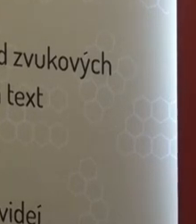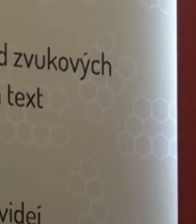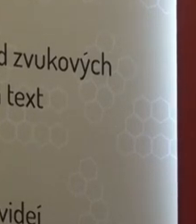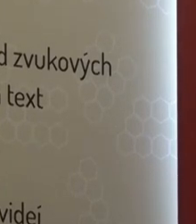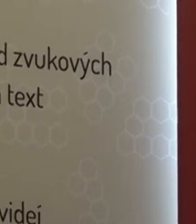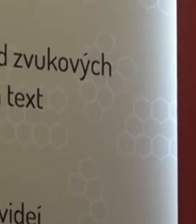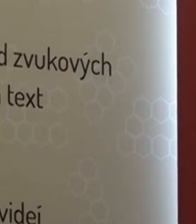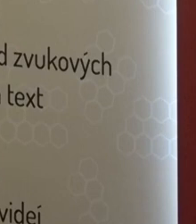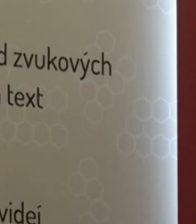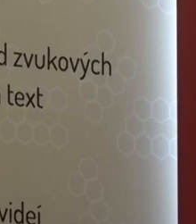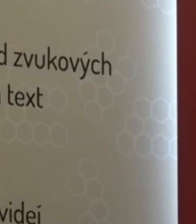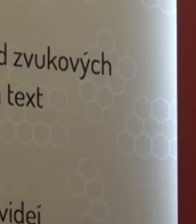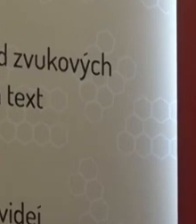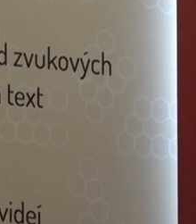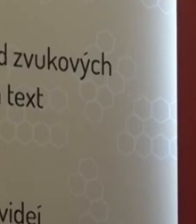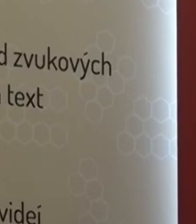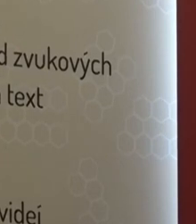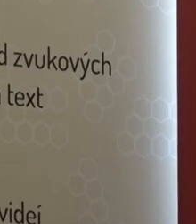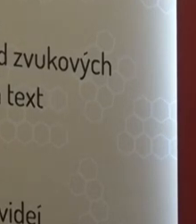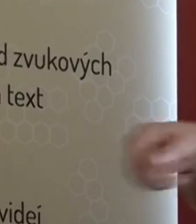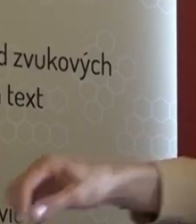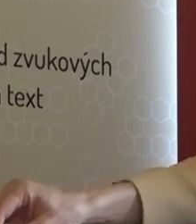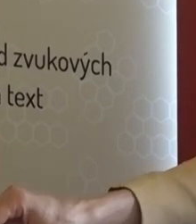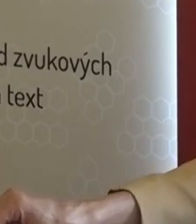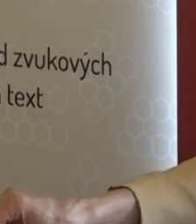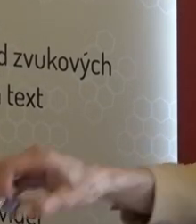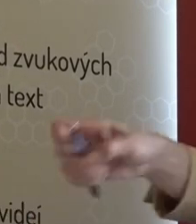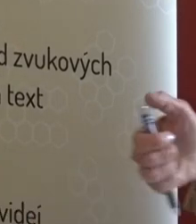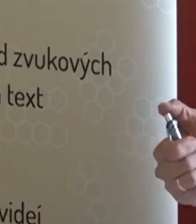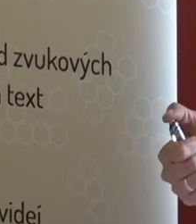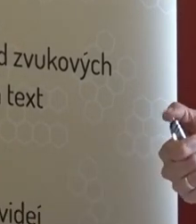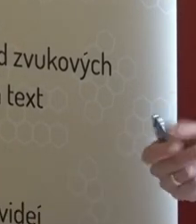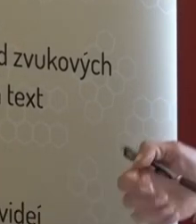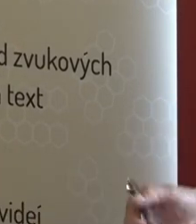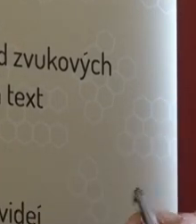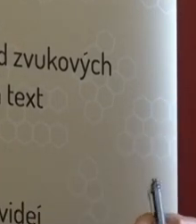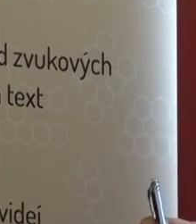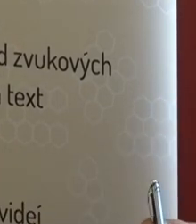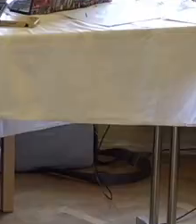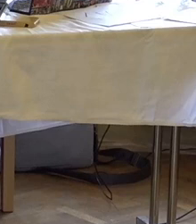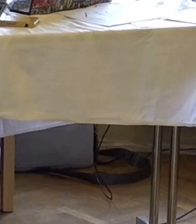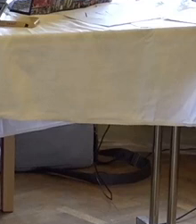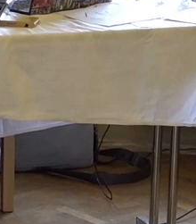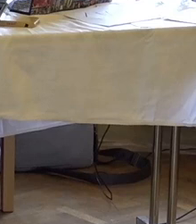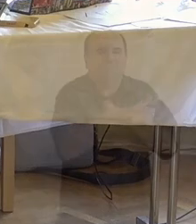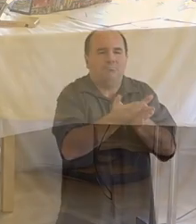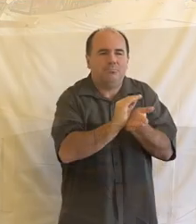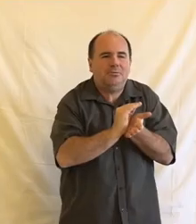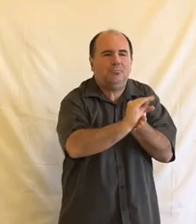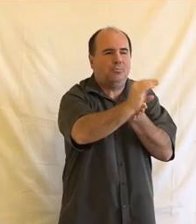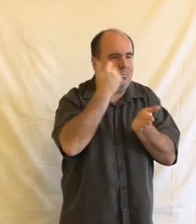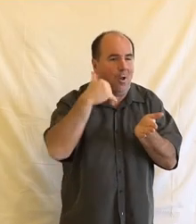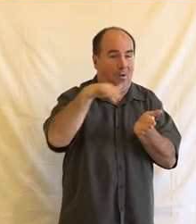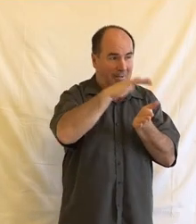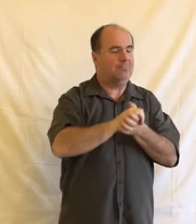státní zprávy, což vám určitě nebude znít nějak cize, protože o to se snažíme i tady, se